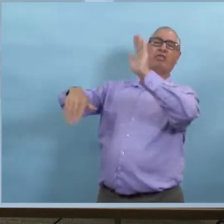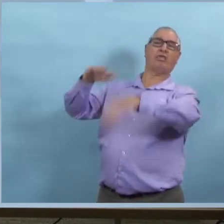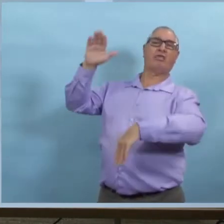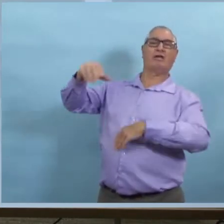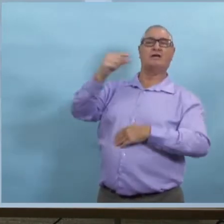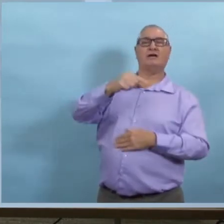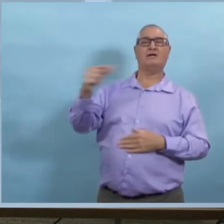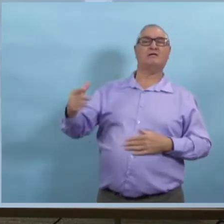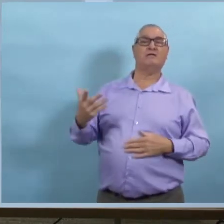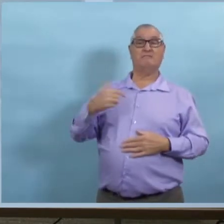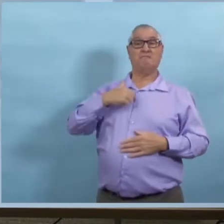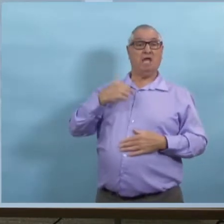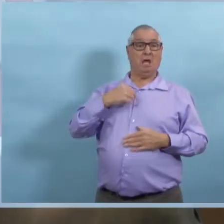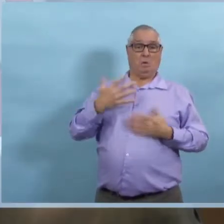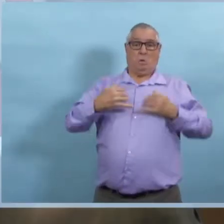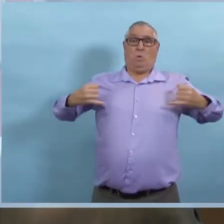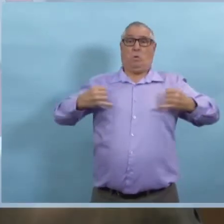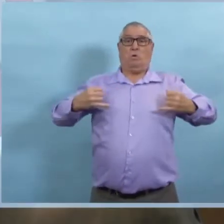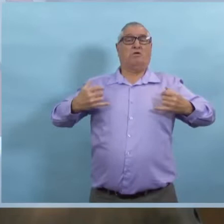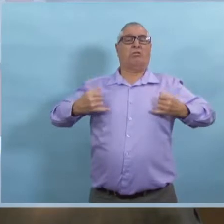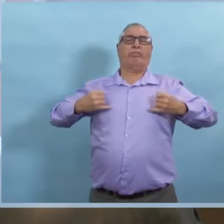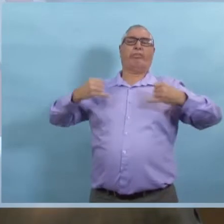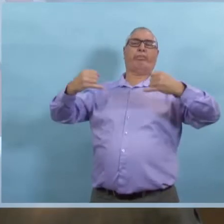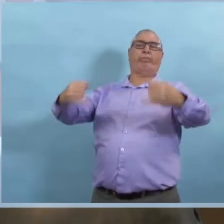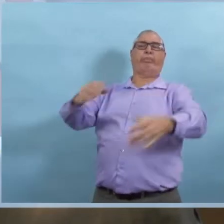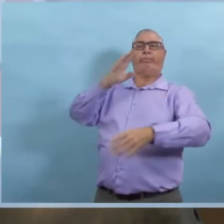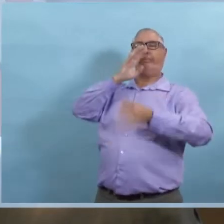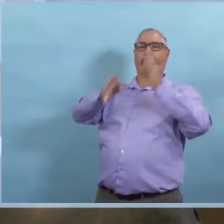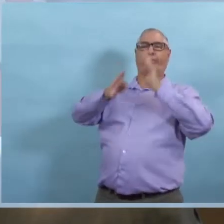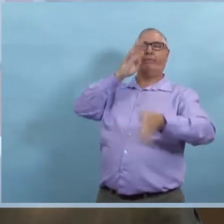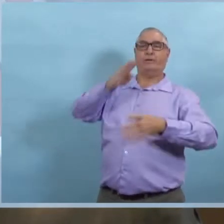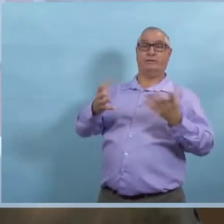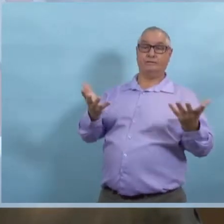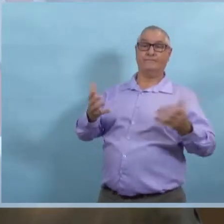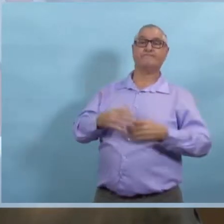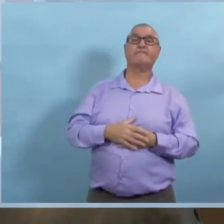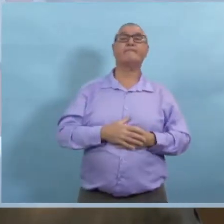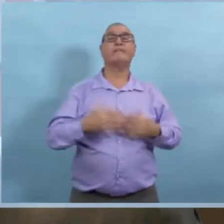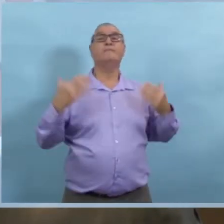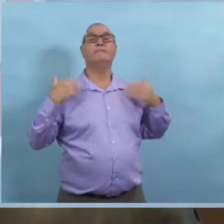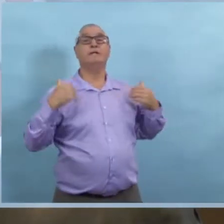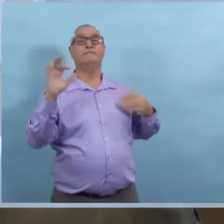vraiment garder la taille de leur bulle réduite ?